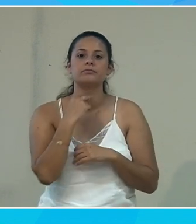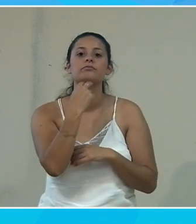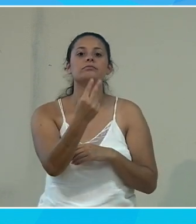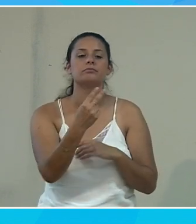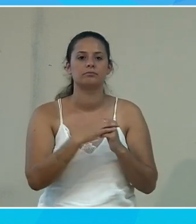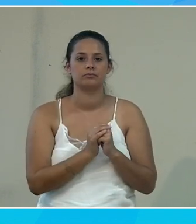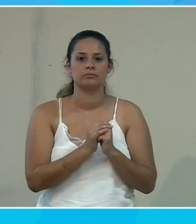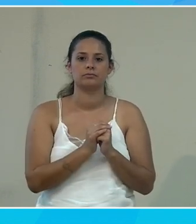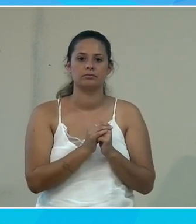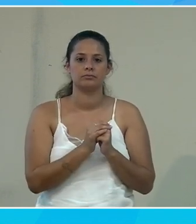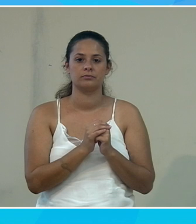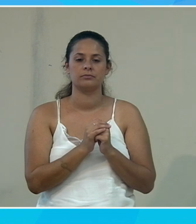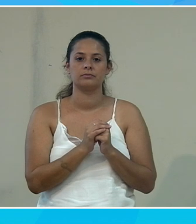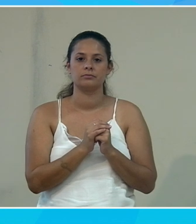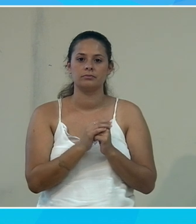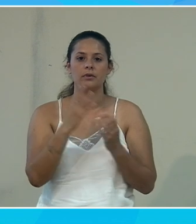Météo à Paris,